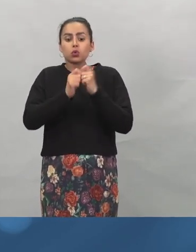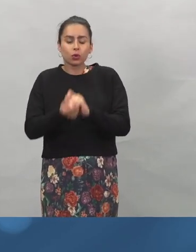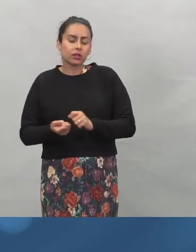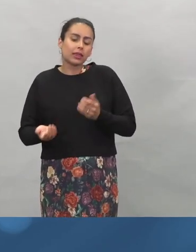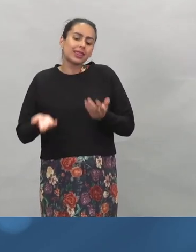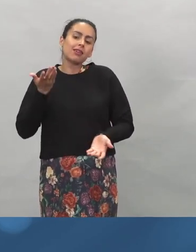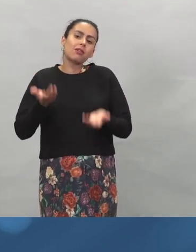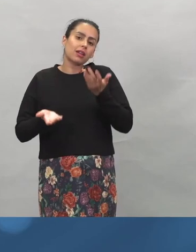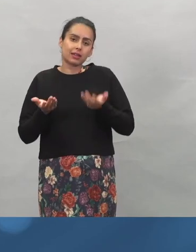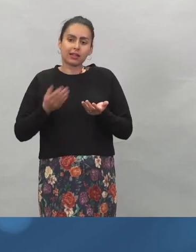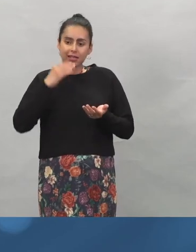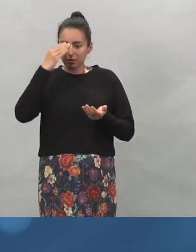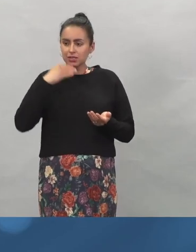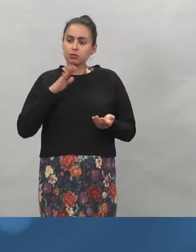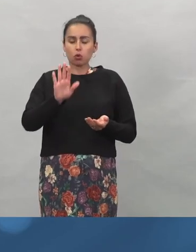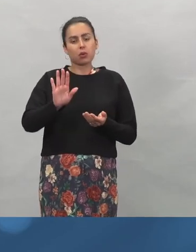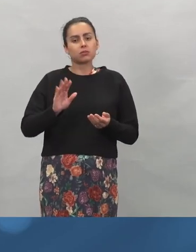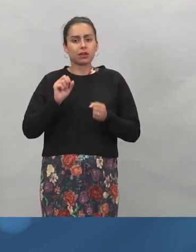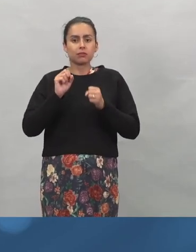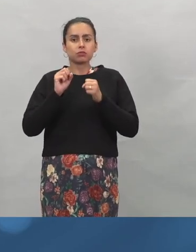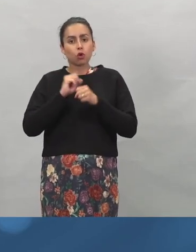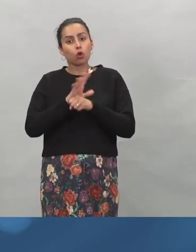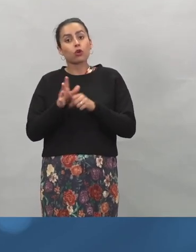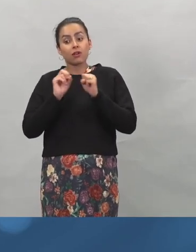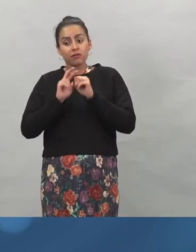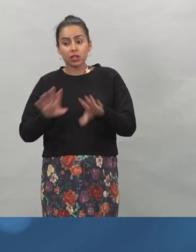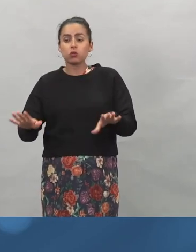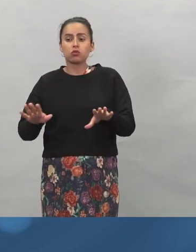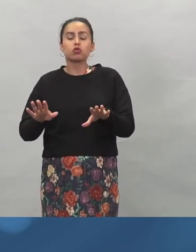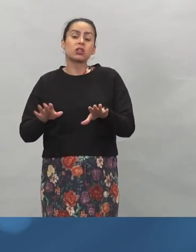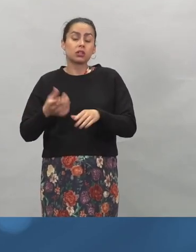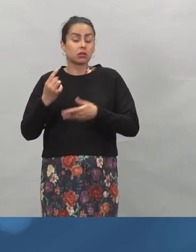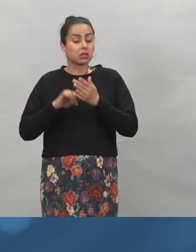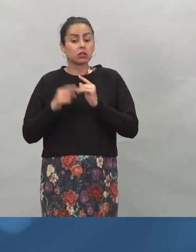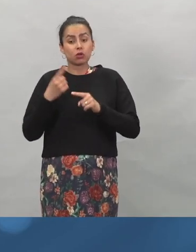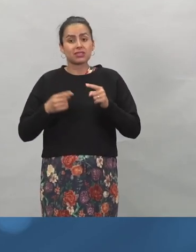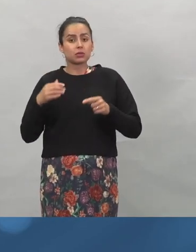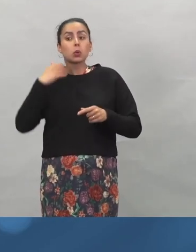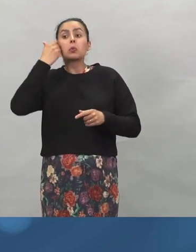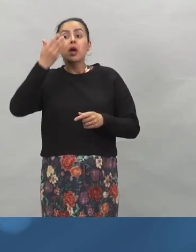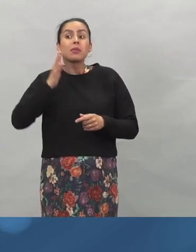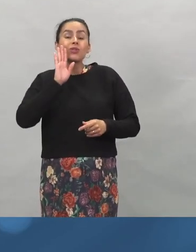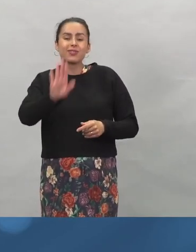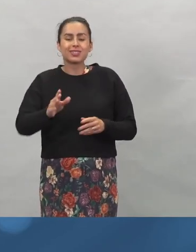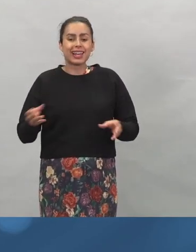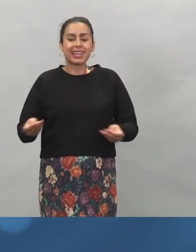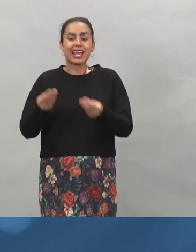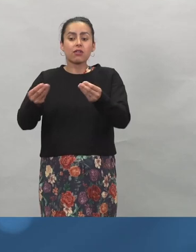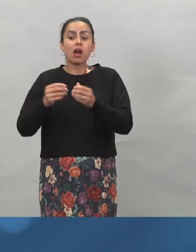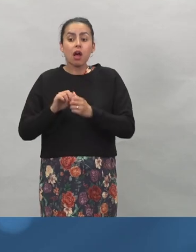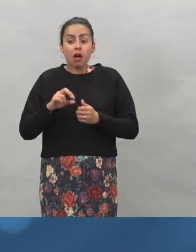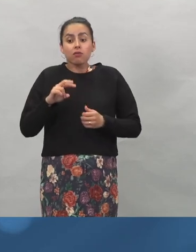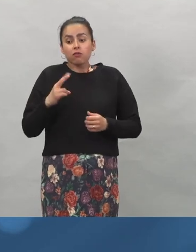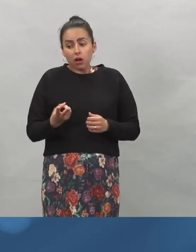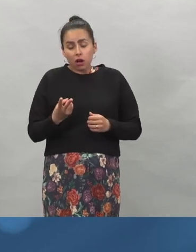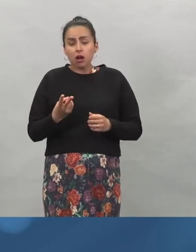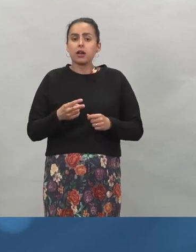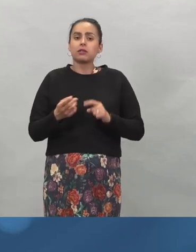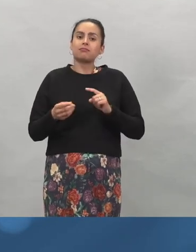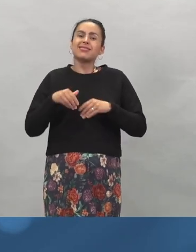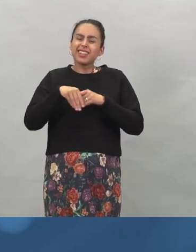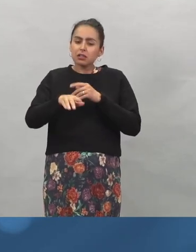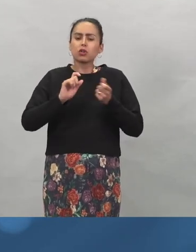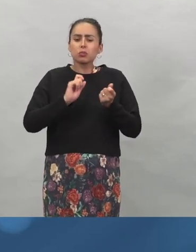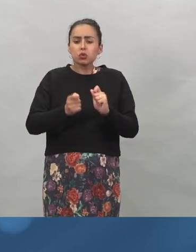koronavirukseksi, joka on vain lievä, vai jatkaako se koko ajan uusia muunnoksia, jotka edelleen aiheuttaa